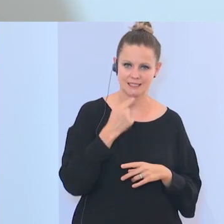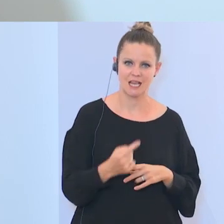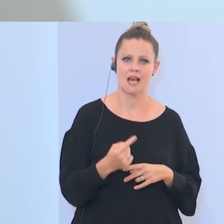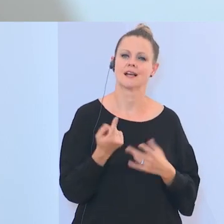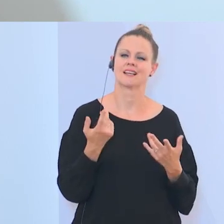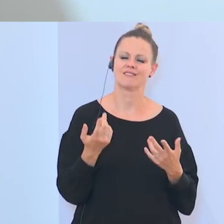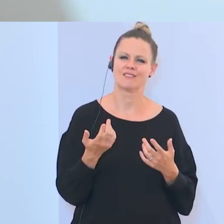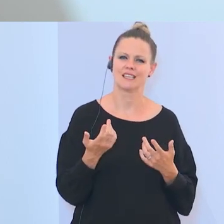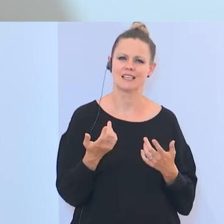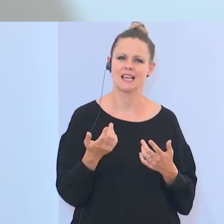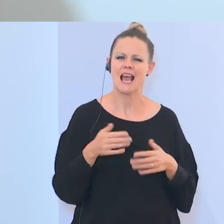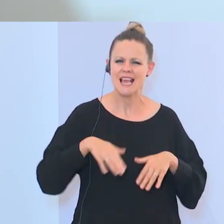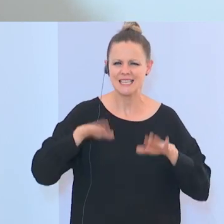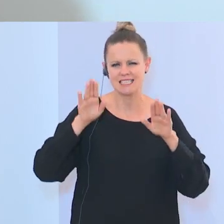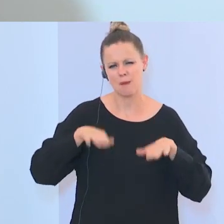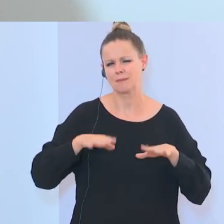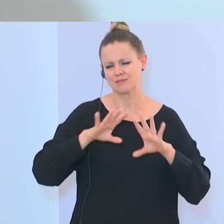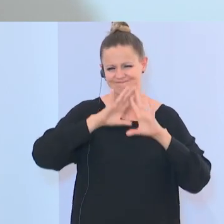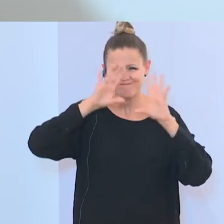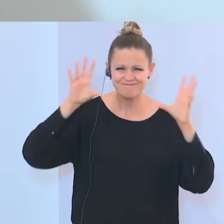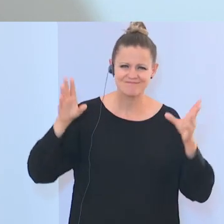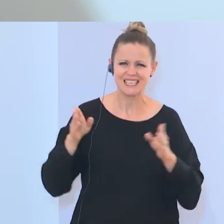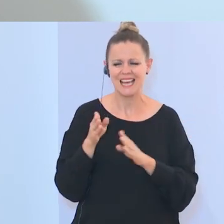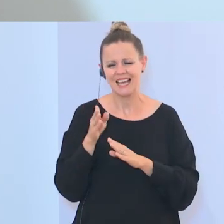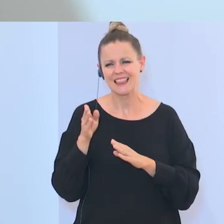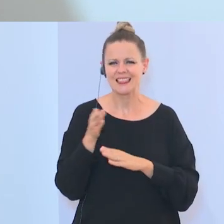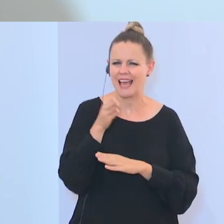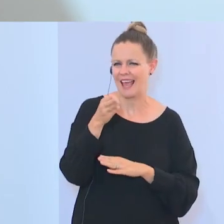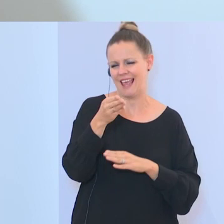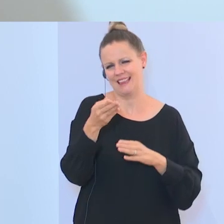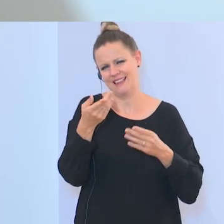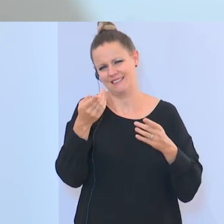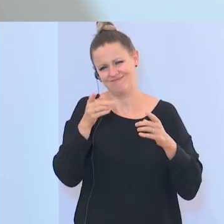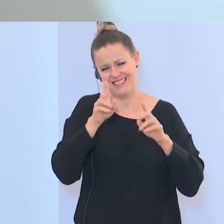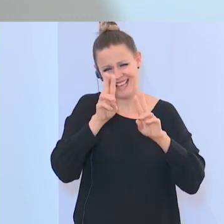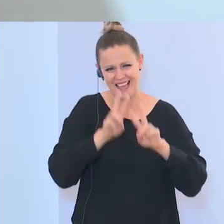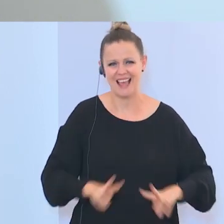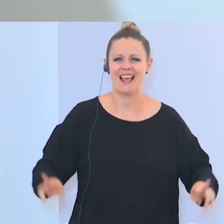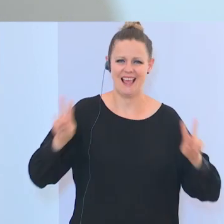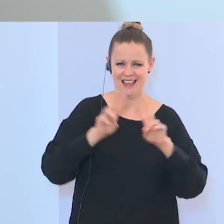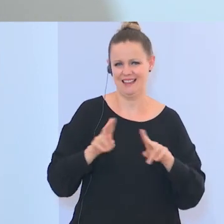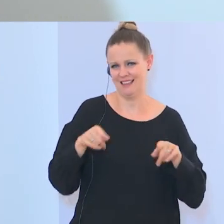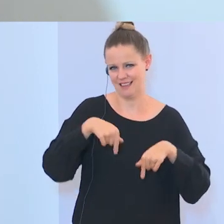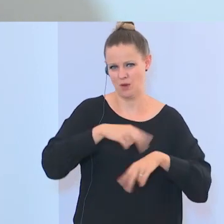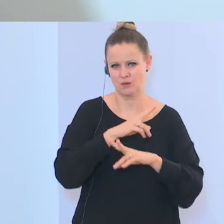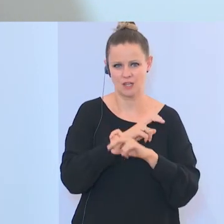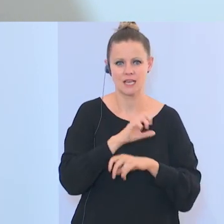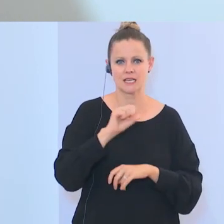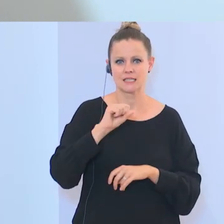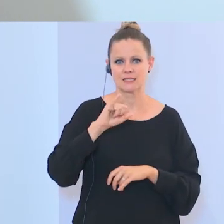Trends, die es weltweit gibt, die gibt es auch in Österreich. Die Salafisten, die muslimische